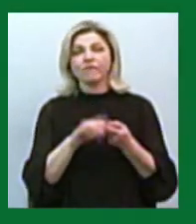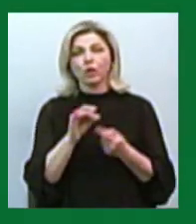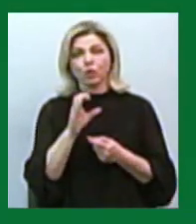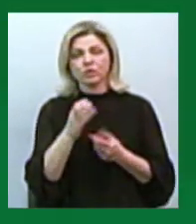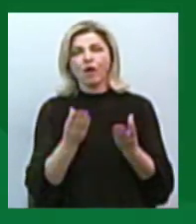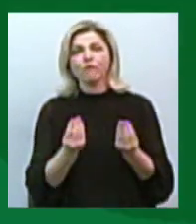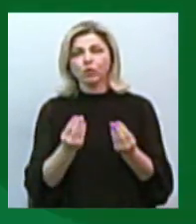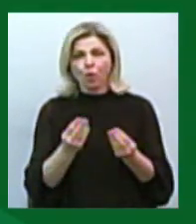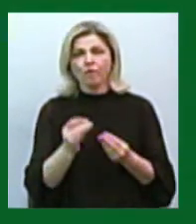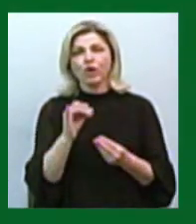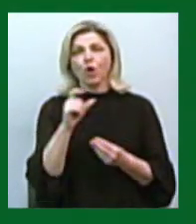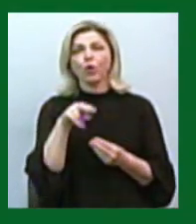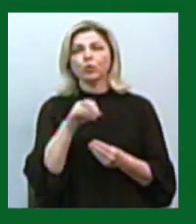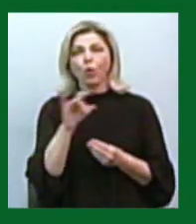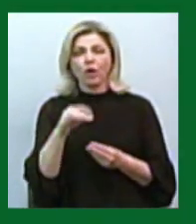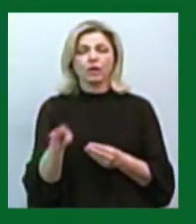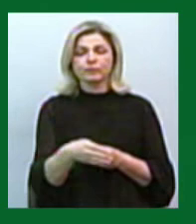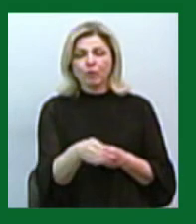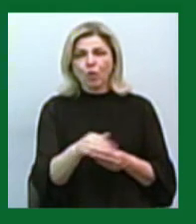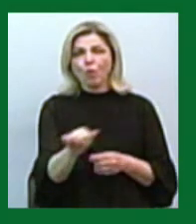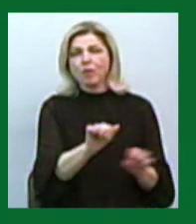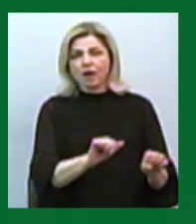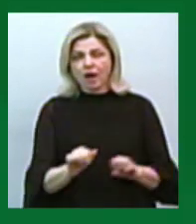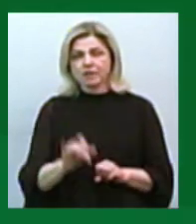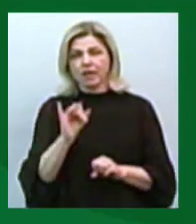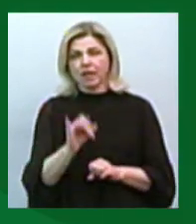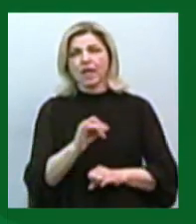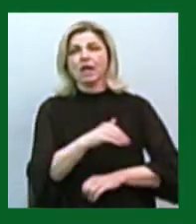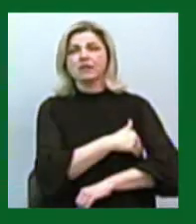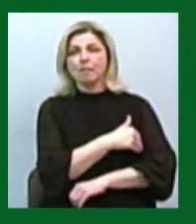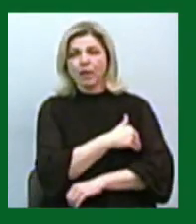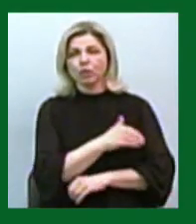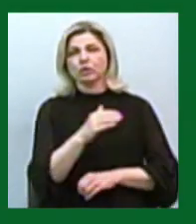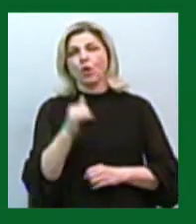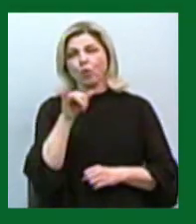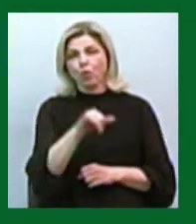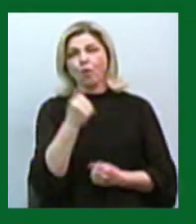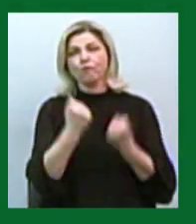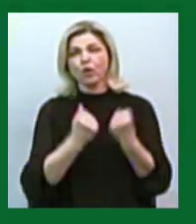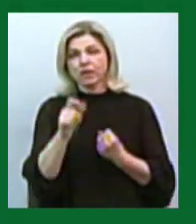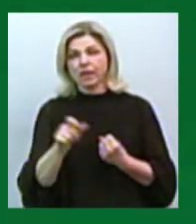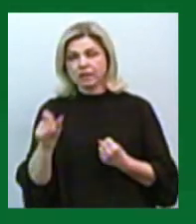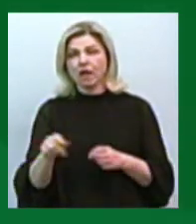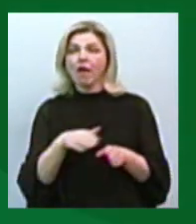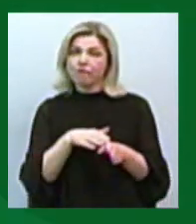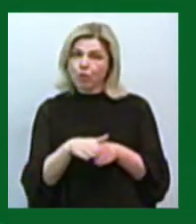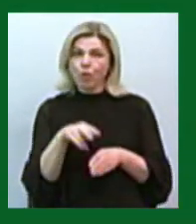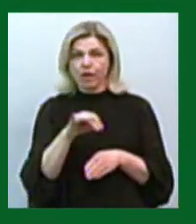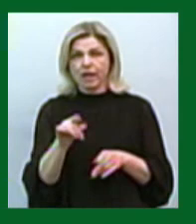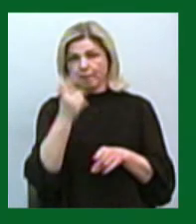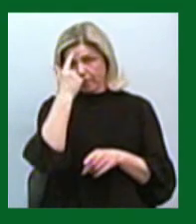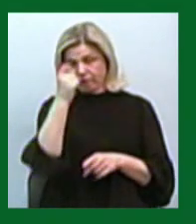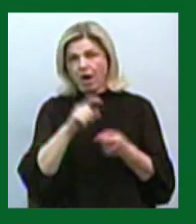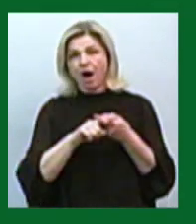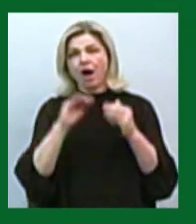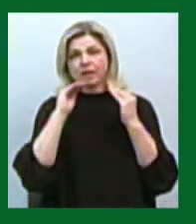хлорування, прибирання салонів, дезінфекція порушнів та замірювання температури у водіїв. Чи виконуються ці попереджувальні карантинні